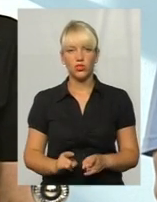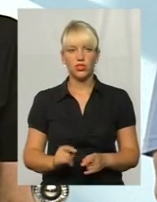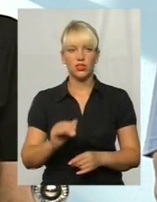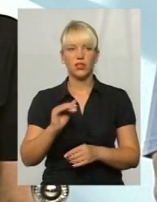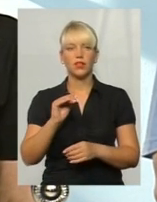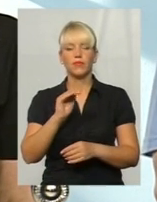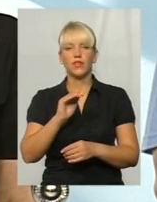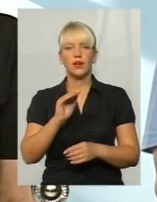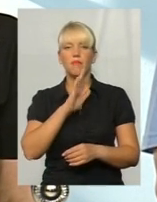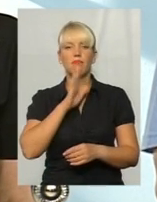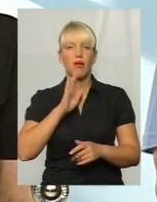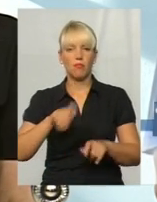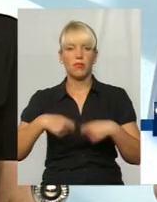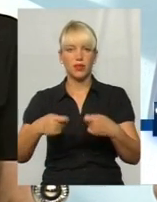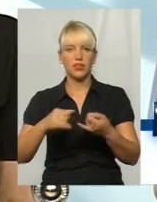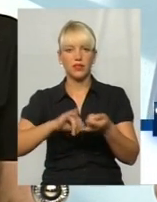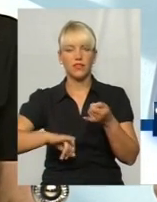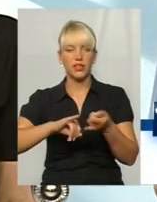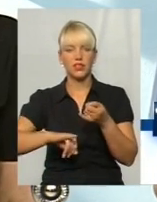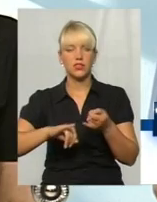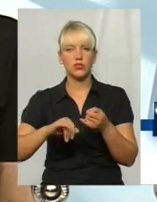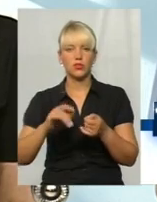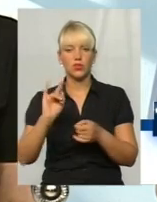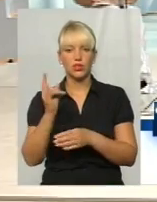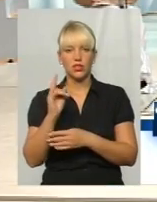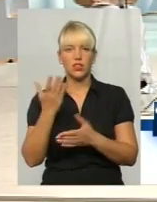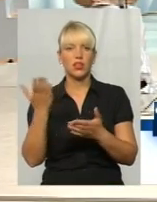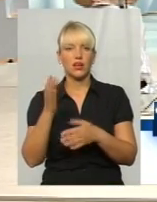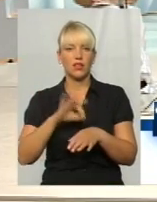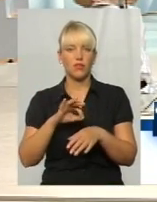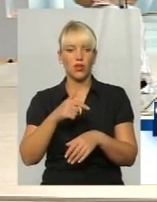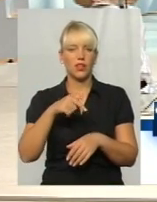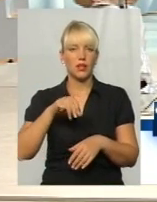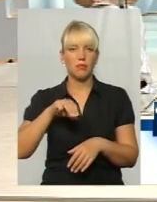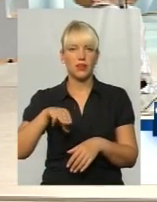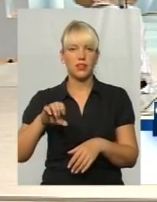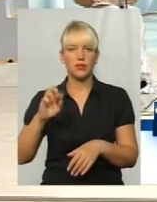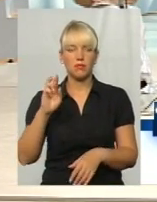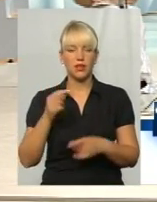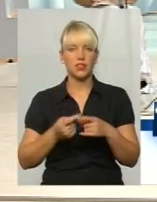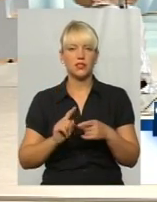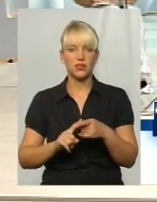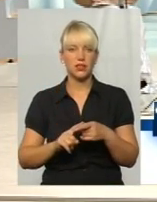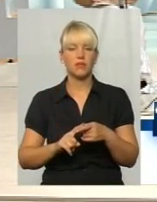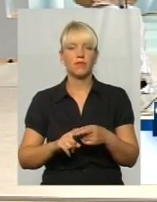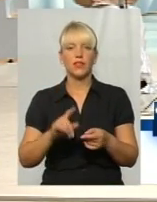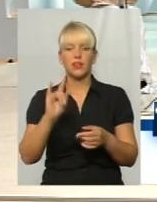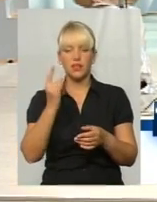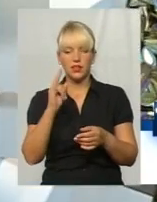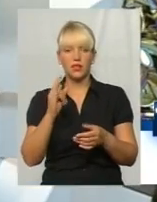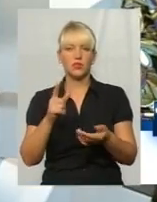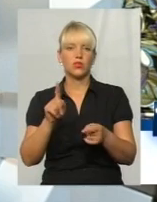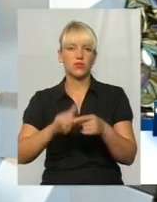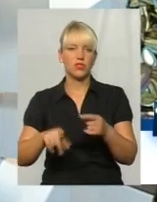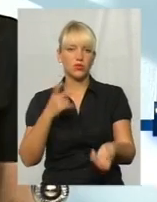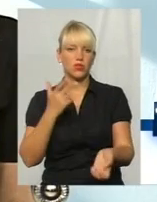матері, яка має гепатит Б, народження дитинки, дитинку екстремо вакцинують, це з великою імовірністю. це обов